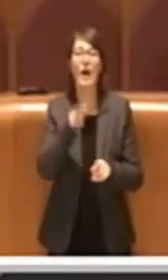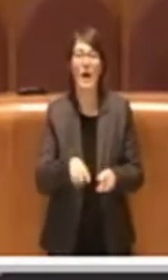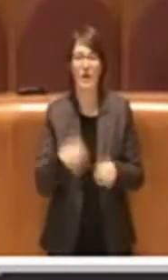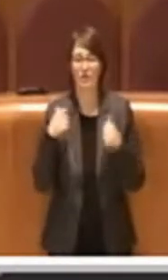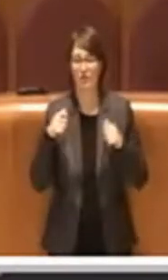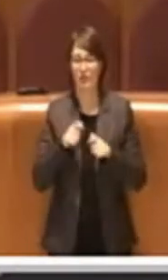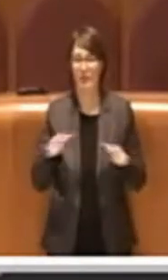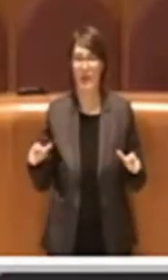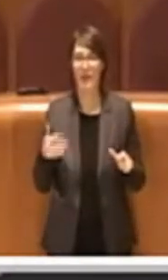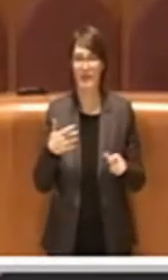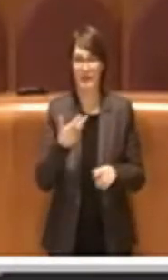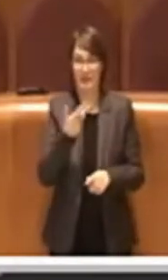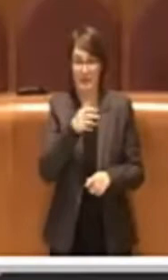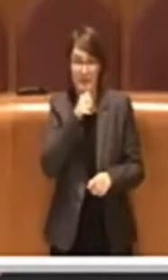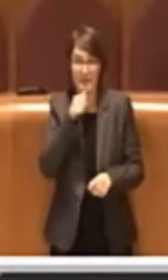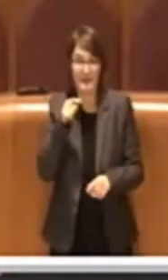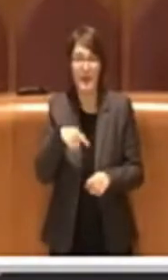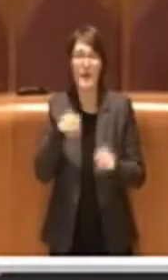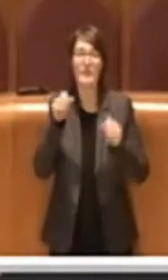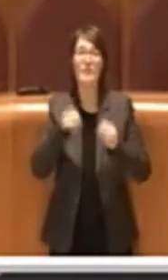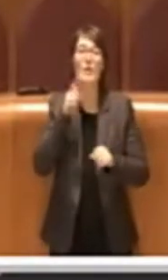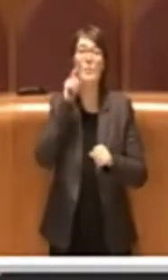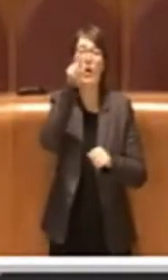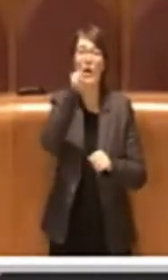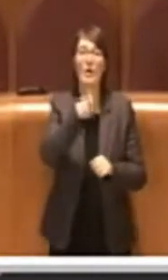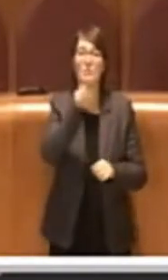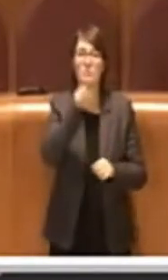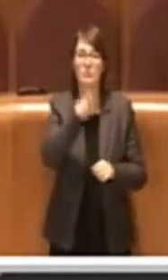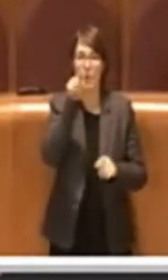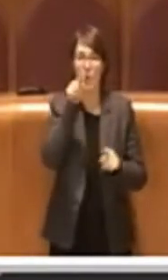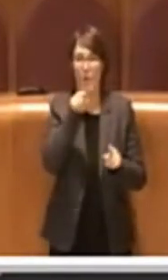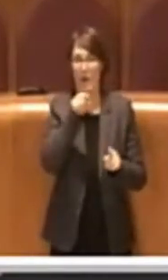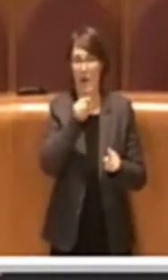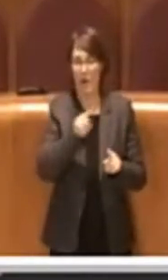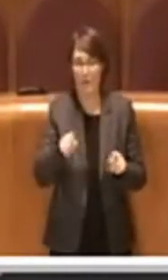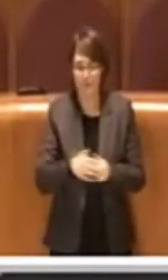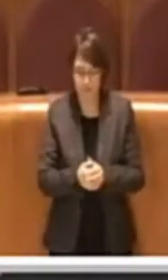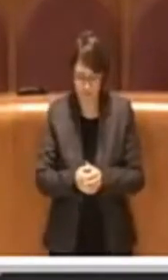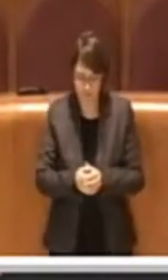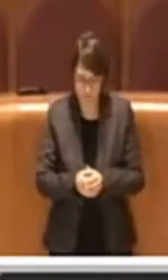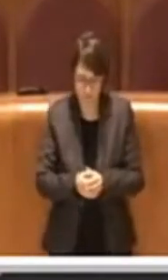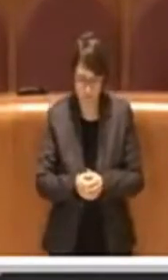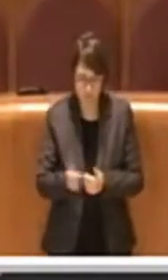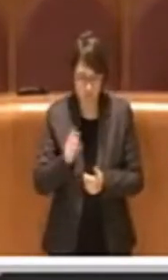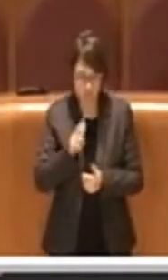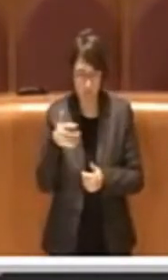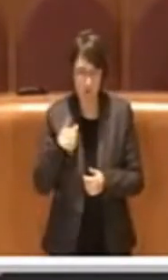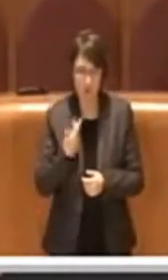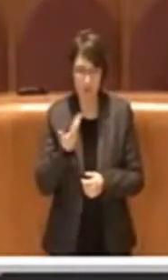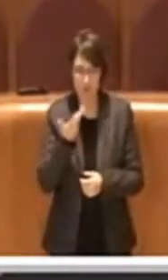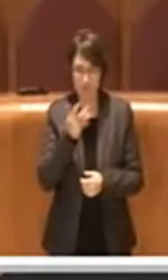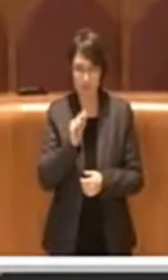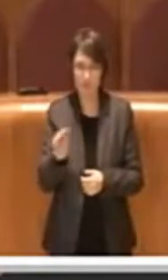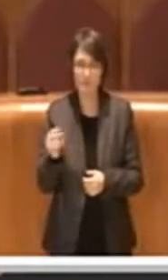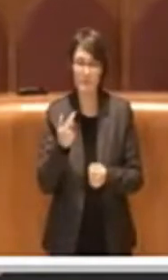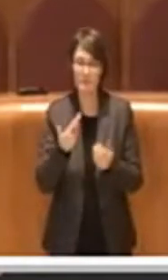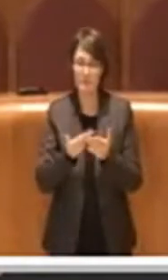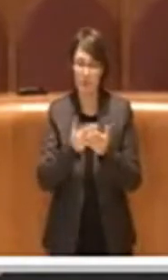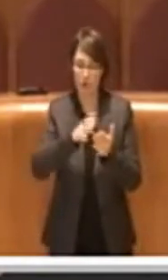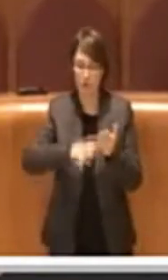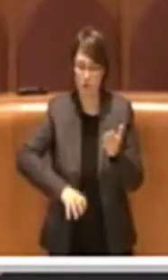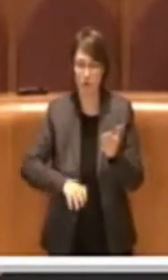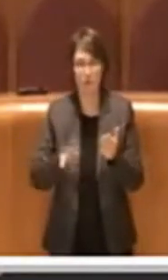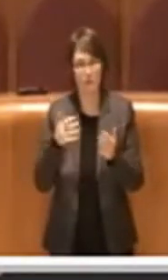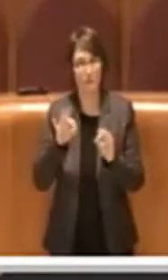momento in cui ne abbiano bisogno. Un'altra cosa che noi chiediamo nella mozione e la chiediamo sempre a